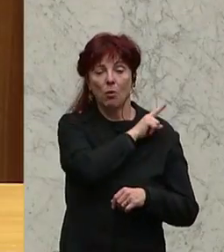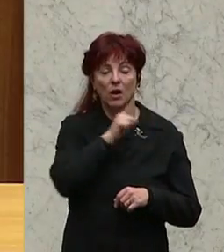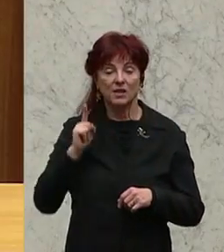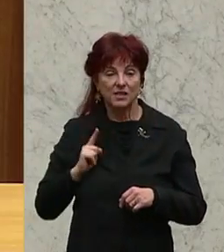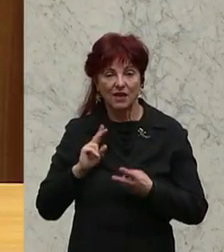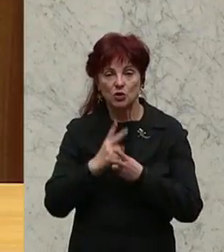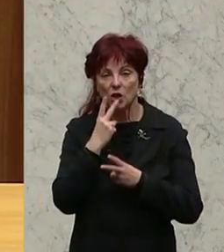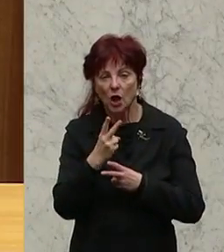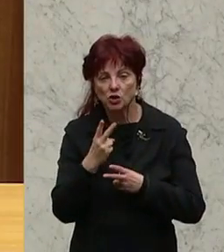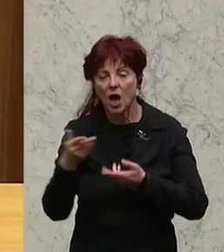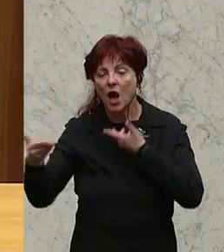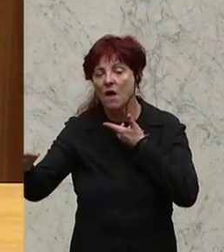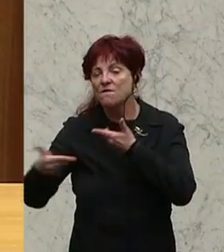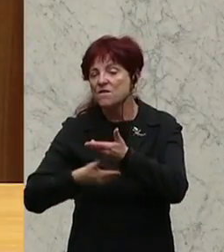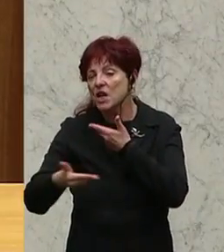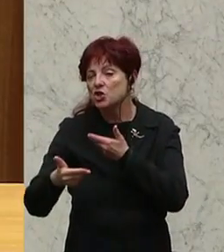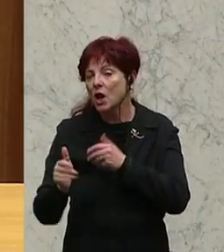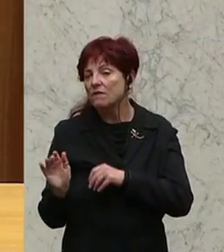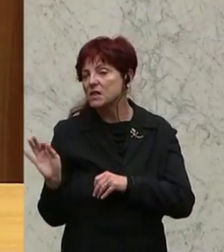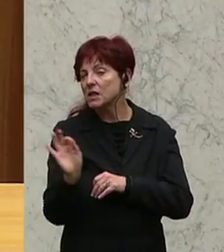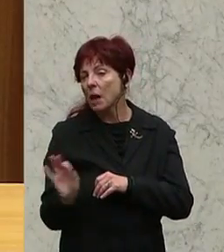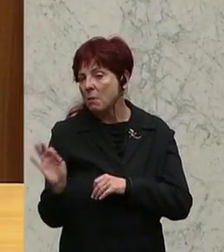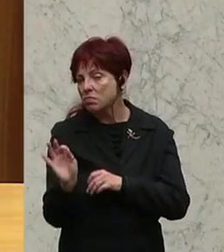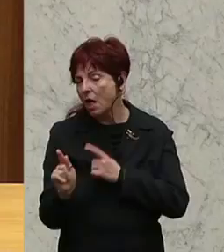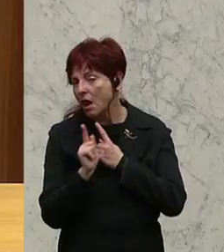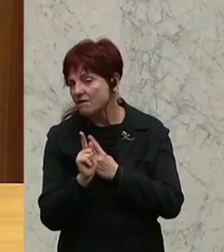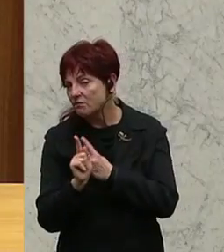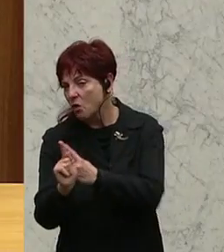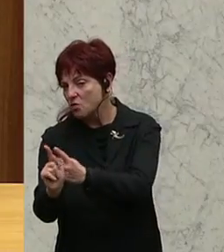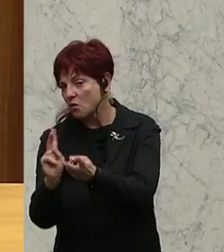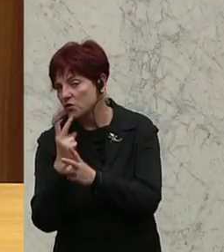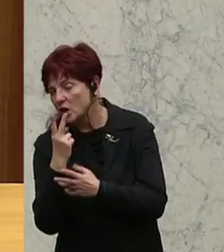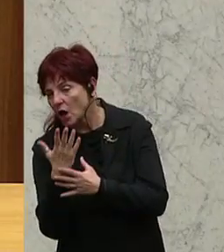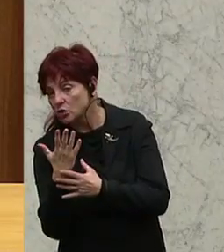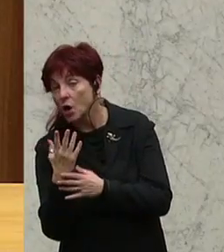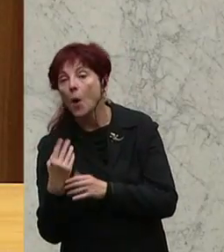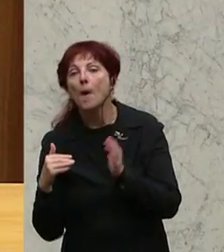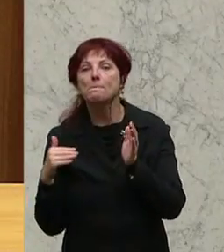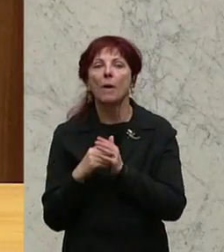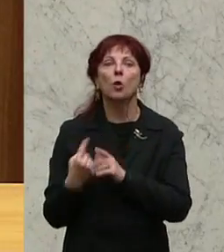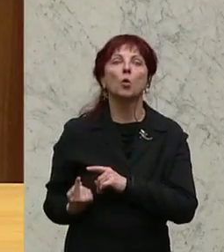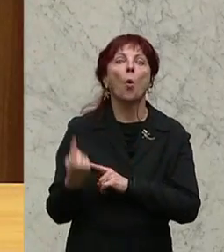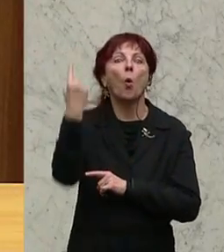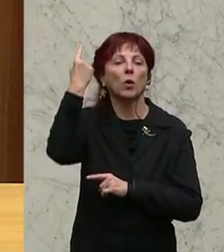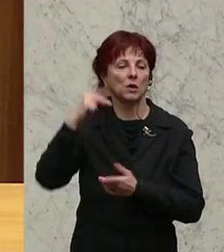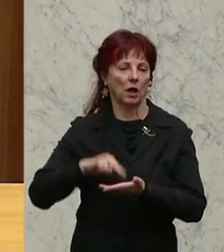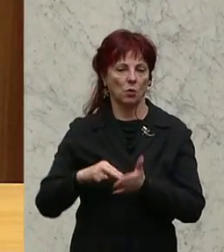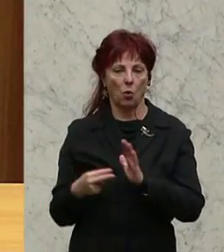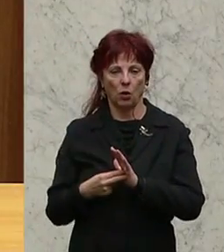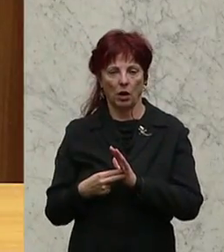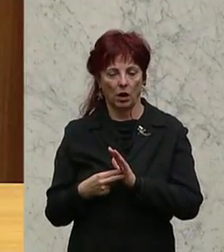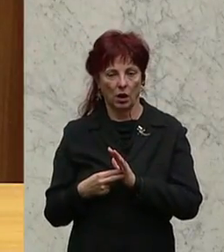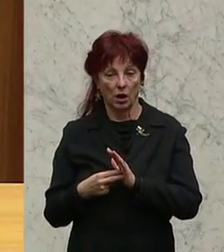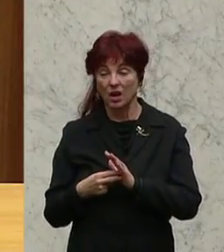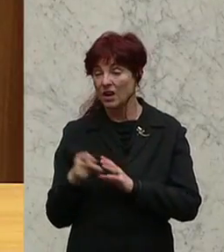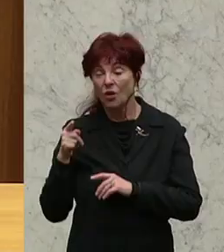Wirtschaftskriminalitätsverfolgungen, wo man eigentlich Hochtechnologie braucht, und man sieht also, dass es